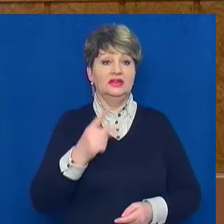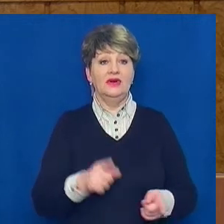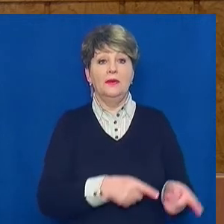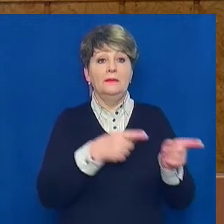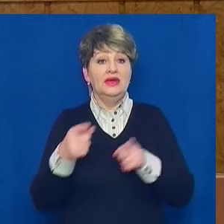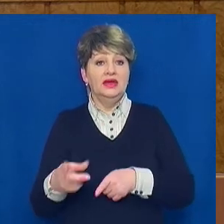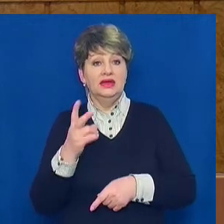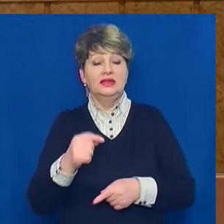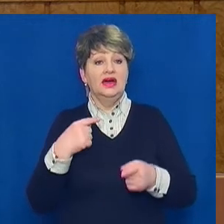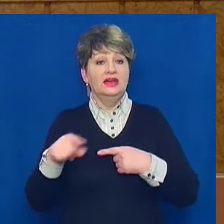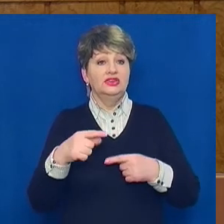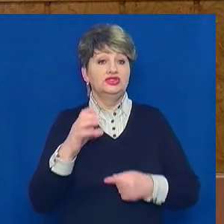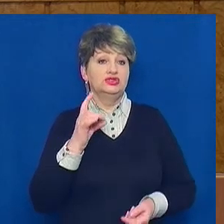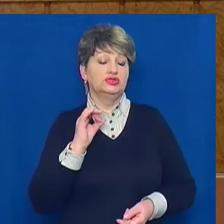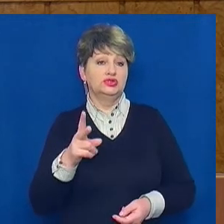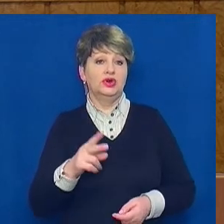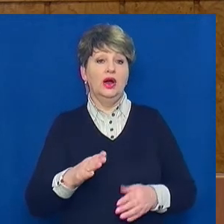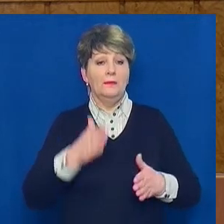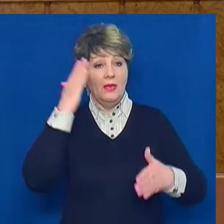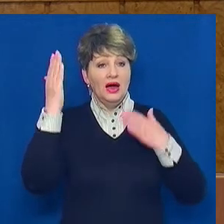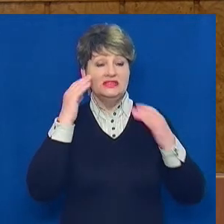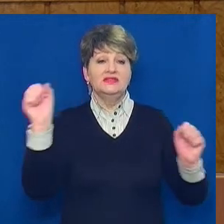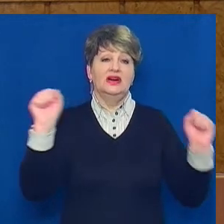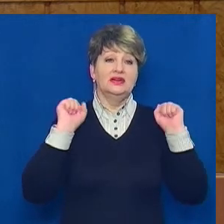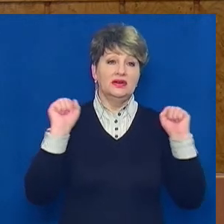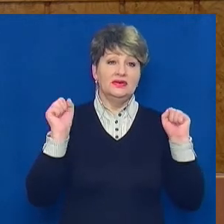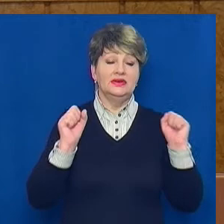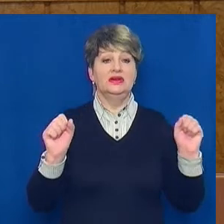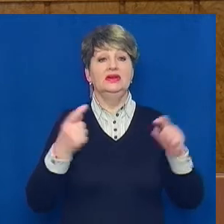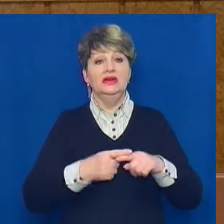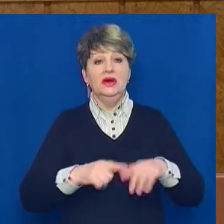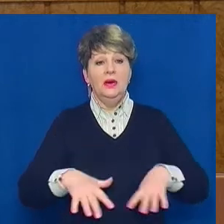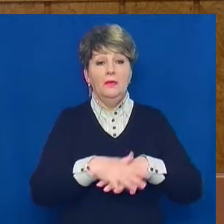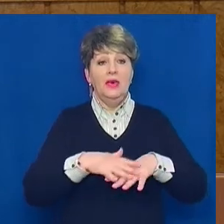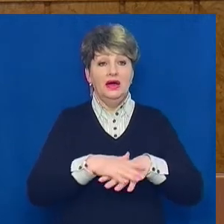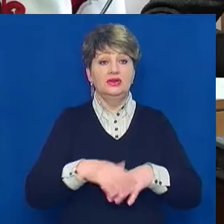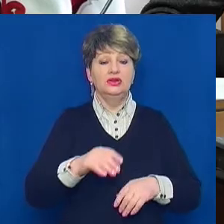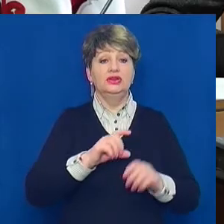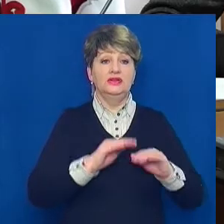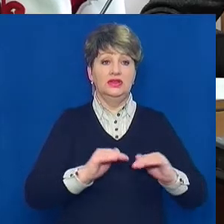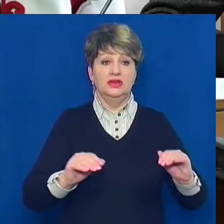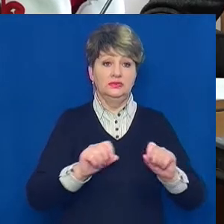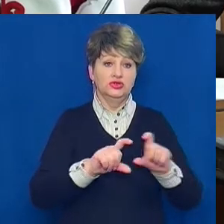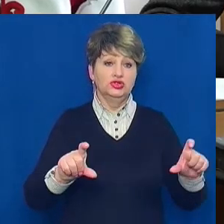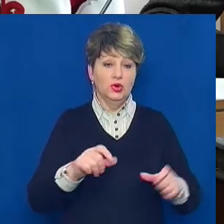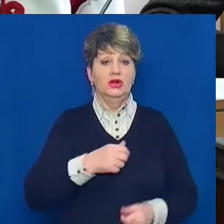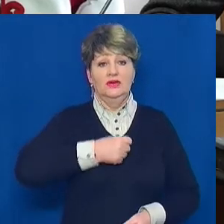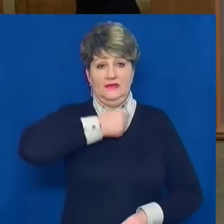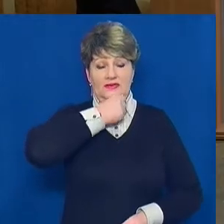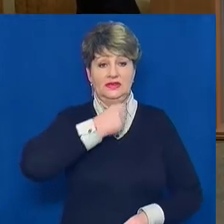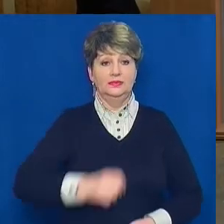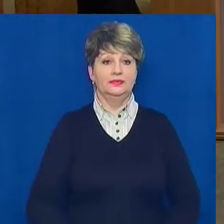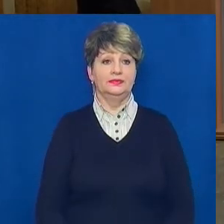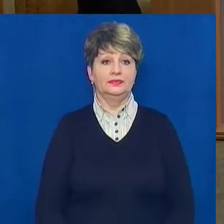інші терміни проведення масових розважальних і спортивно-масових заходів для дітей шкільного віку. Ольга Гуржі, Юлія Норовкова,